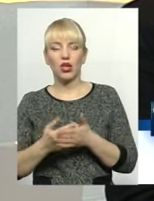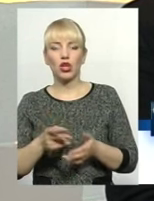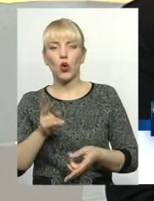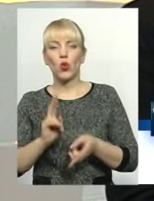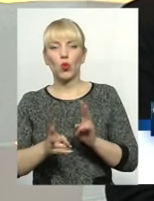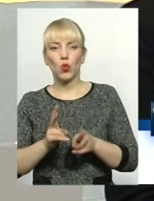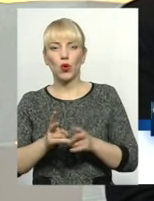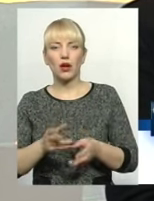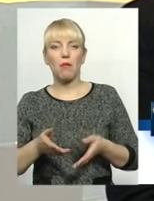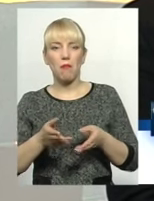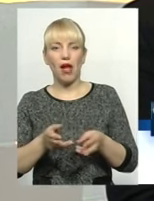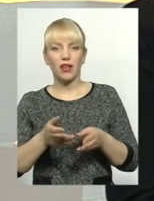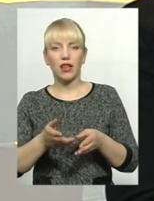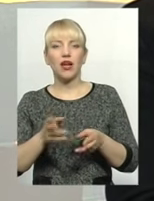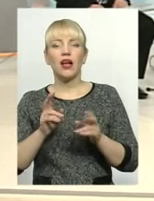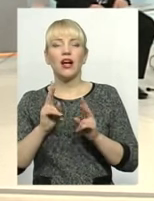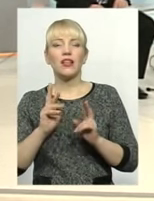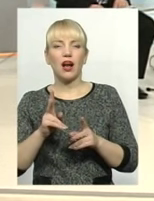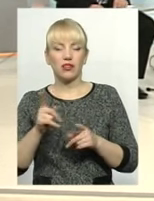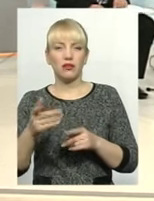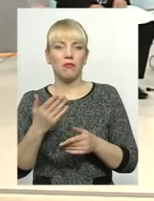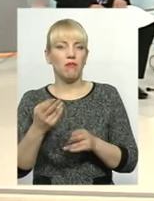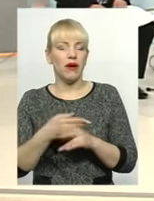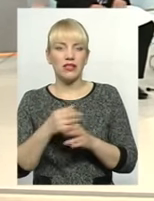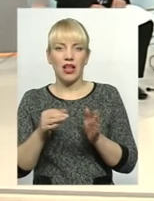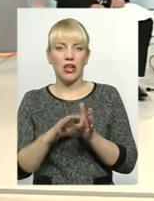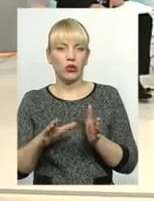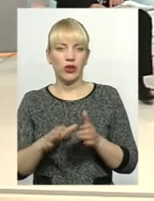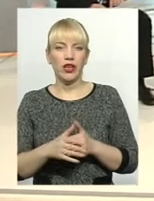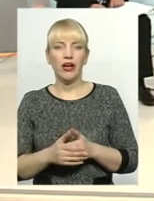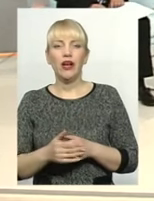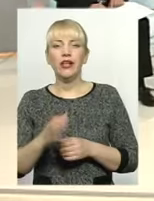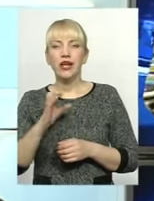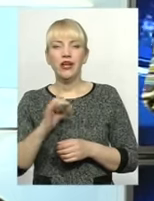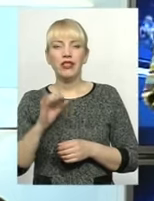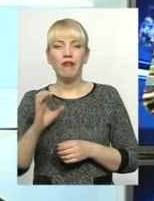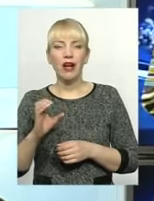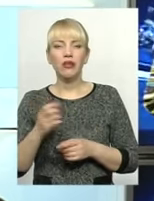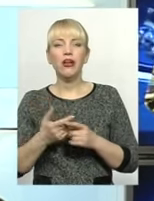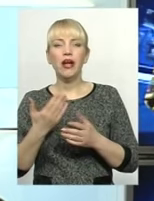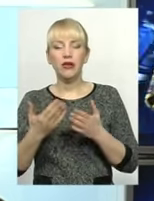готовити їсти, так далі, і тому подібне. Сергію Сильвестовичу, якщо поглянути на ваш заклад,